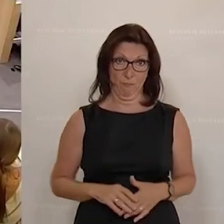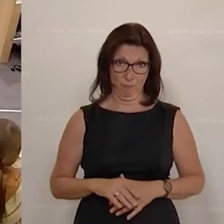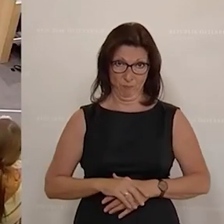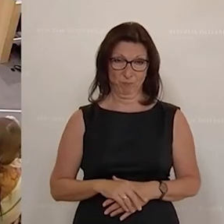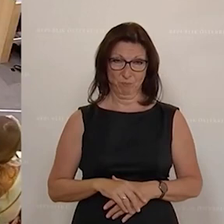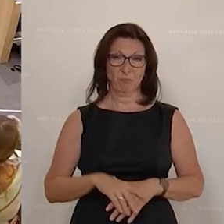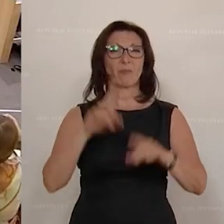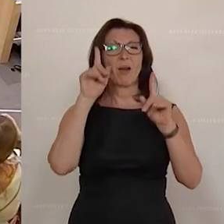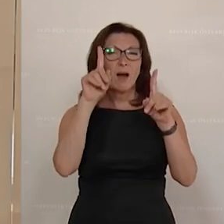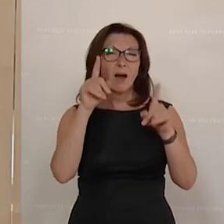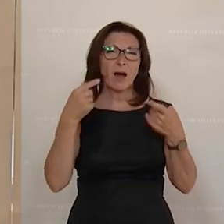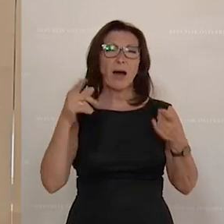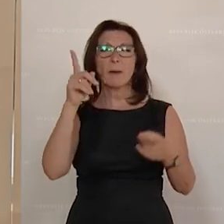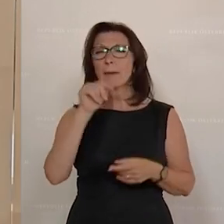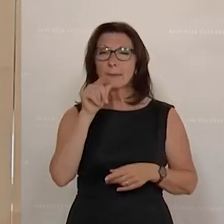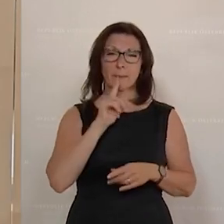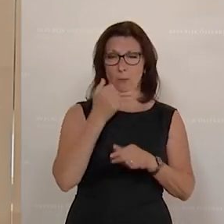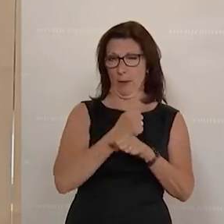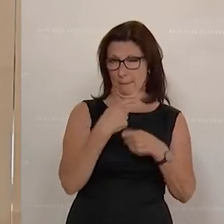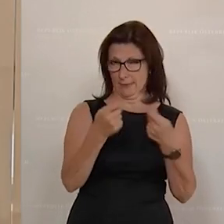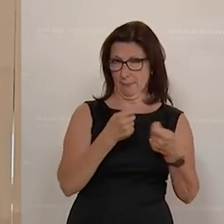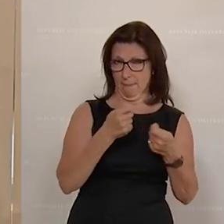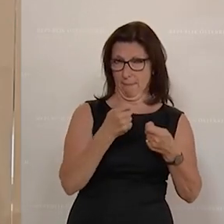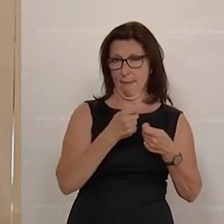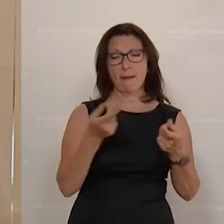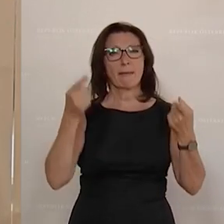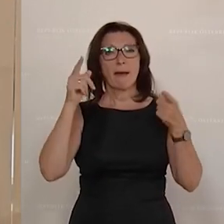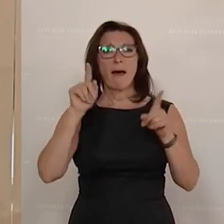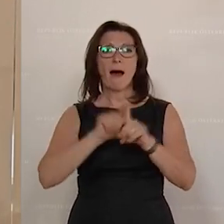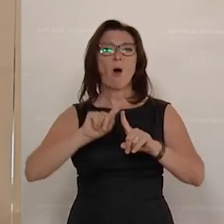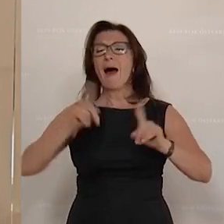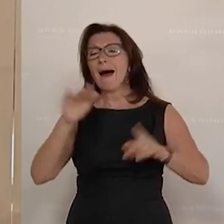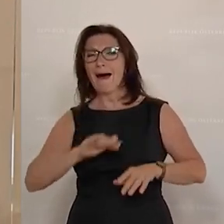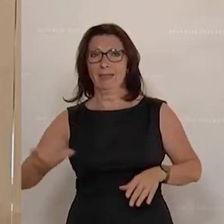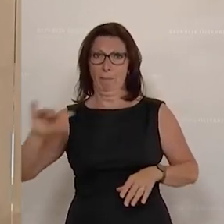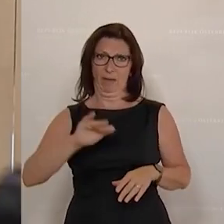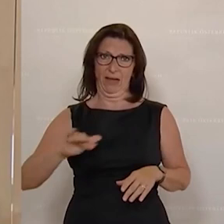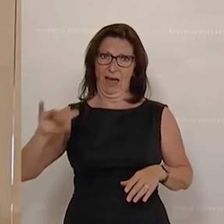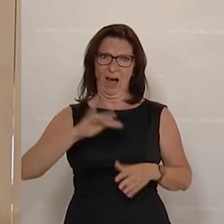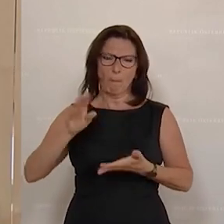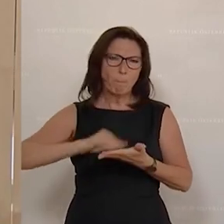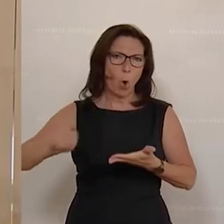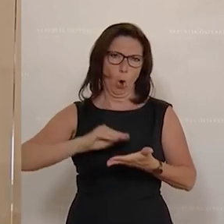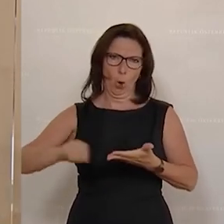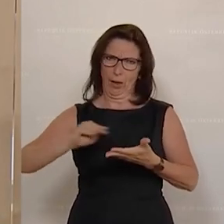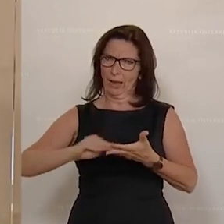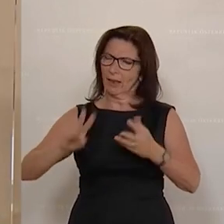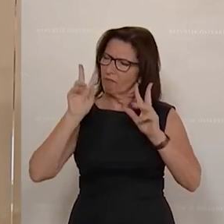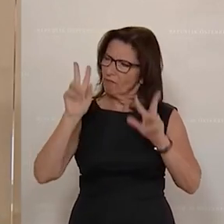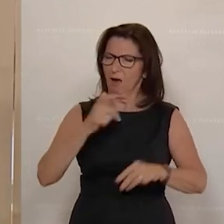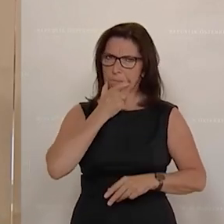Aber auch abseits des Arbeitsmarkts wirft die Bürokratie den Unternehmen gern Prügel zwischen die Beine.